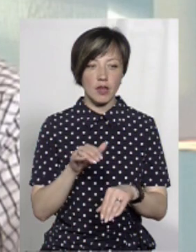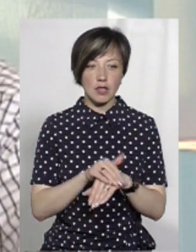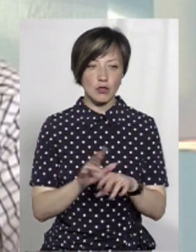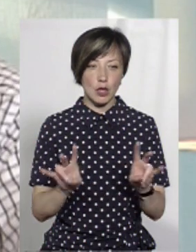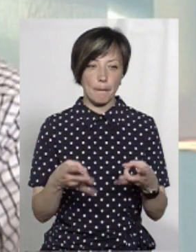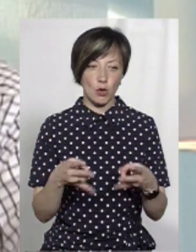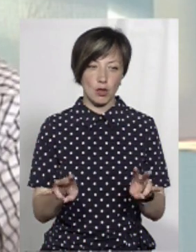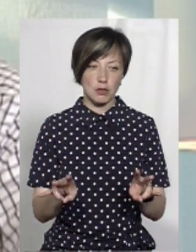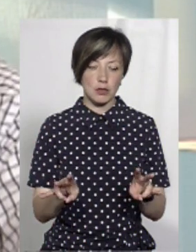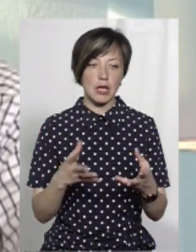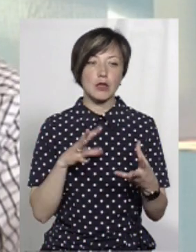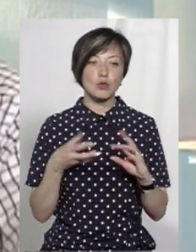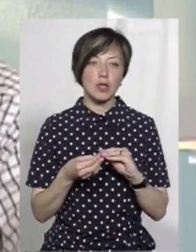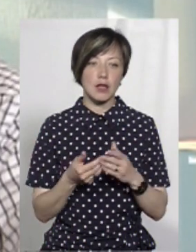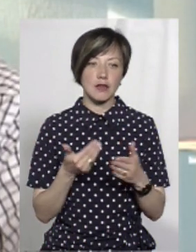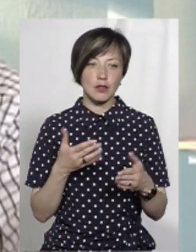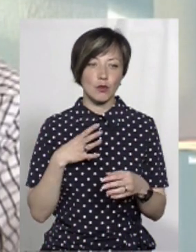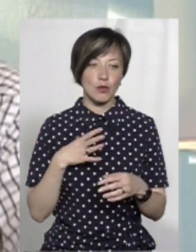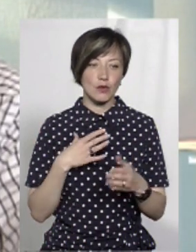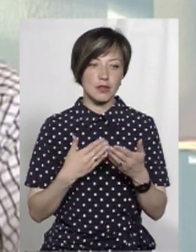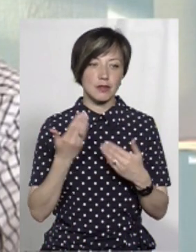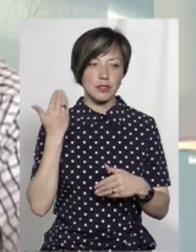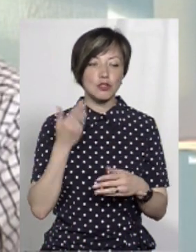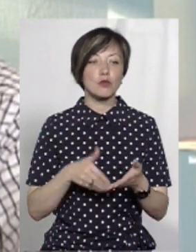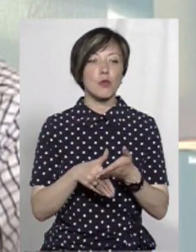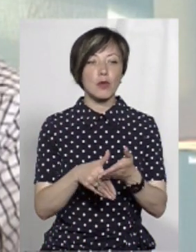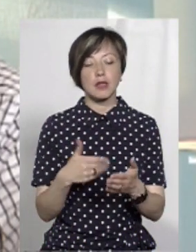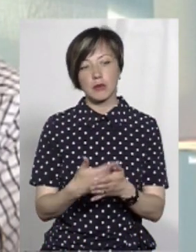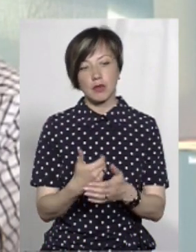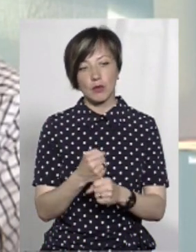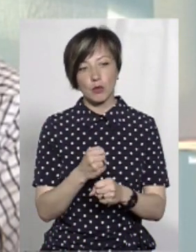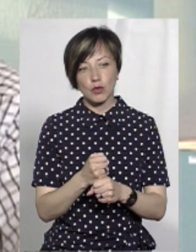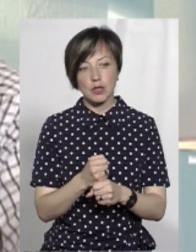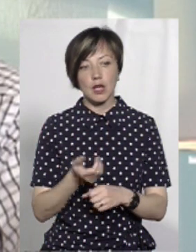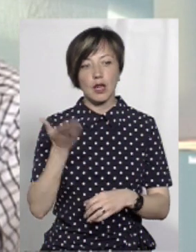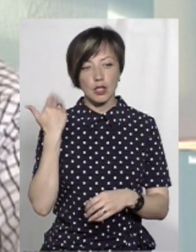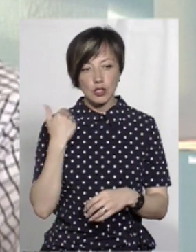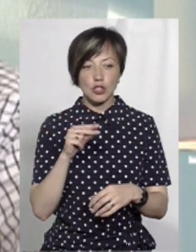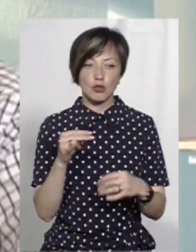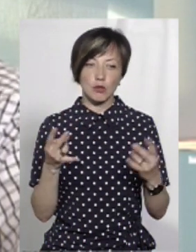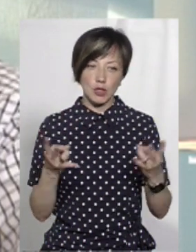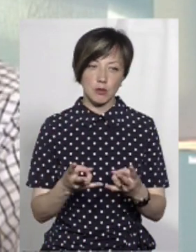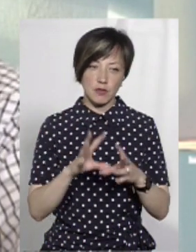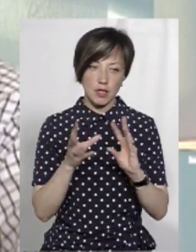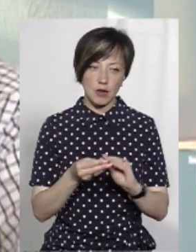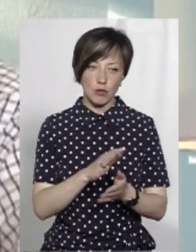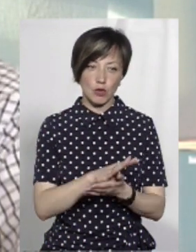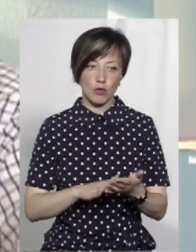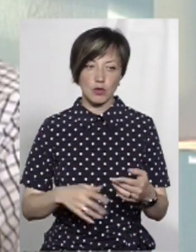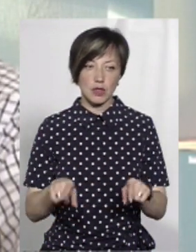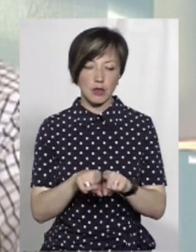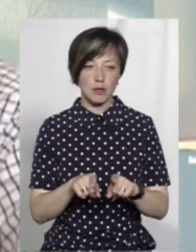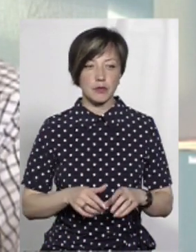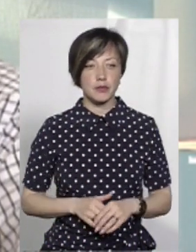непотрібний? Який результат від нього був? Чим вони вам допомогли, наприклад, роботі раніше? І чи потрібно взагалі продовжувати